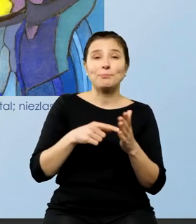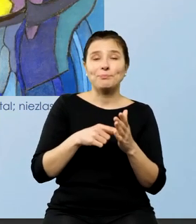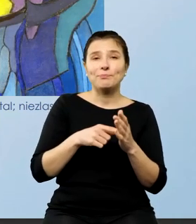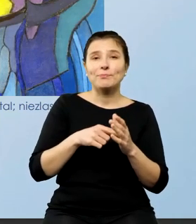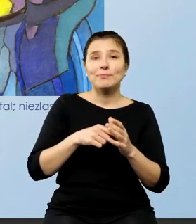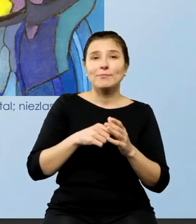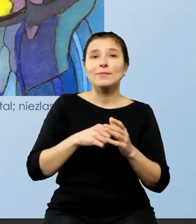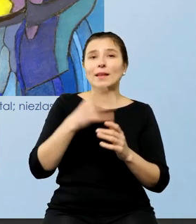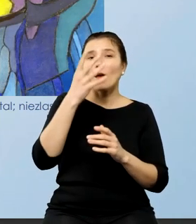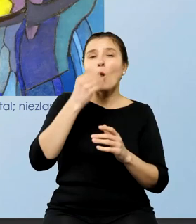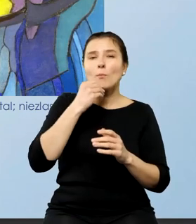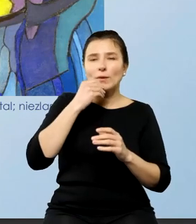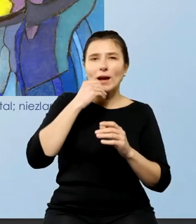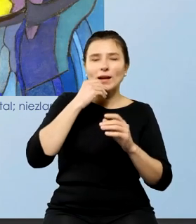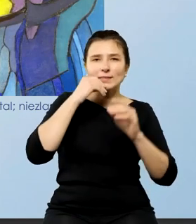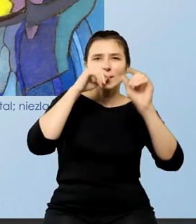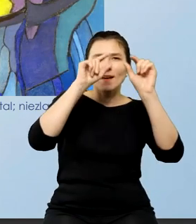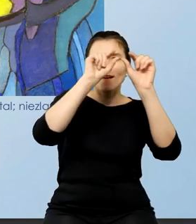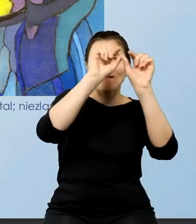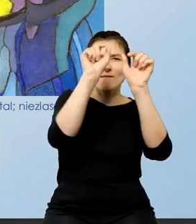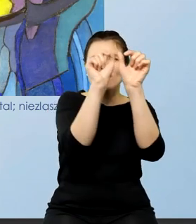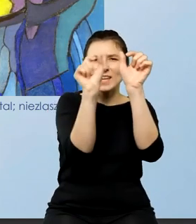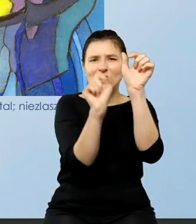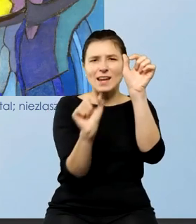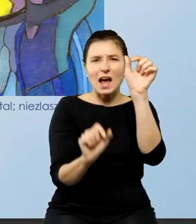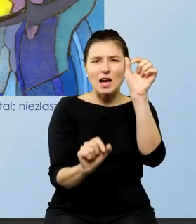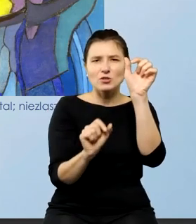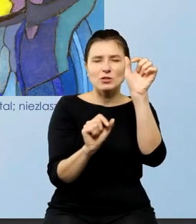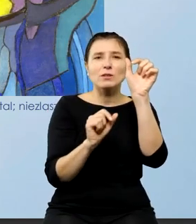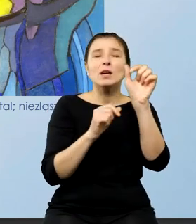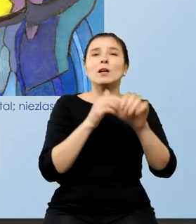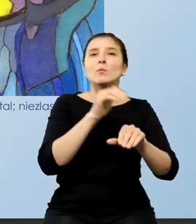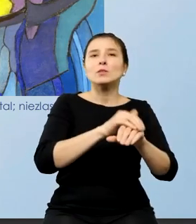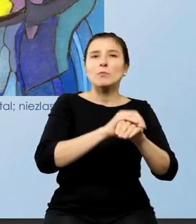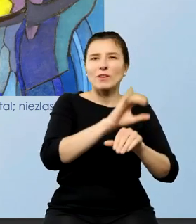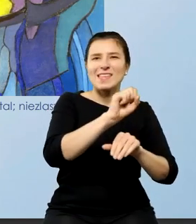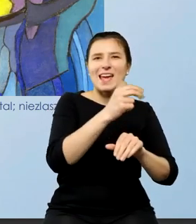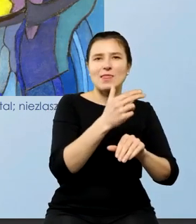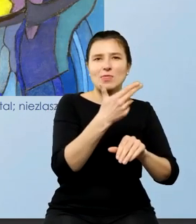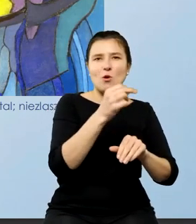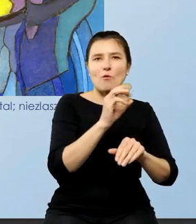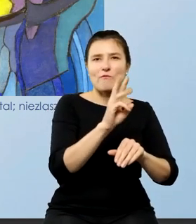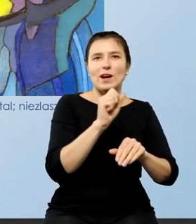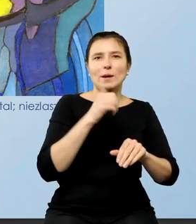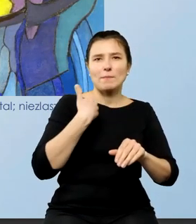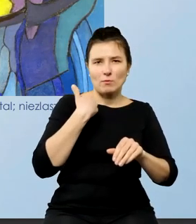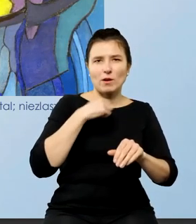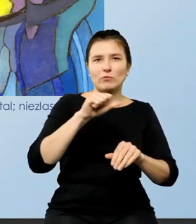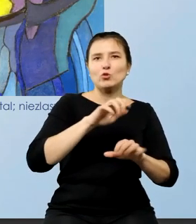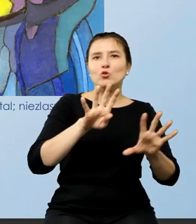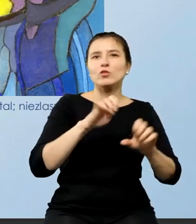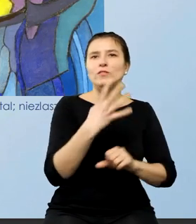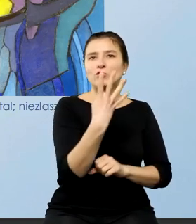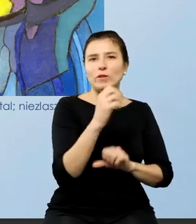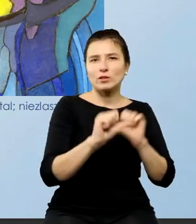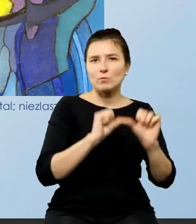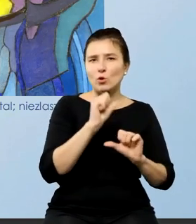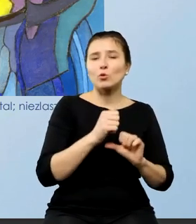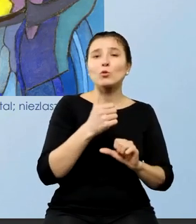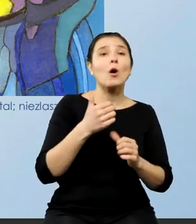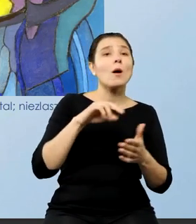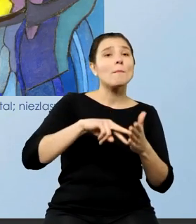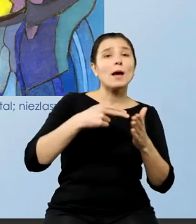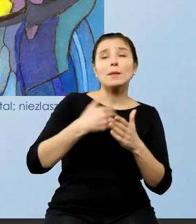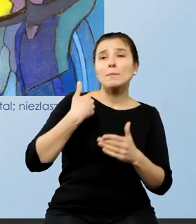domu Towarzystwa Lekarskiego zamówiony przez Juliana Nowaka w 1904 roku miał prezentować astronoma miał